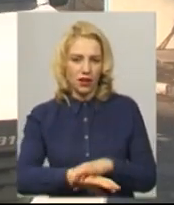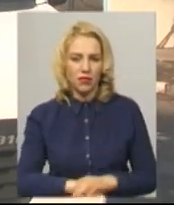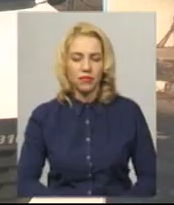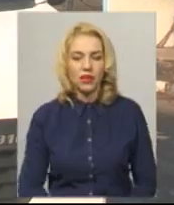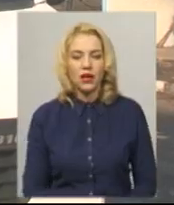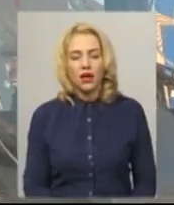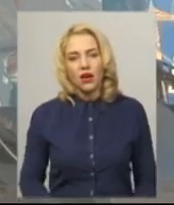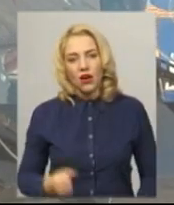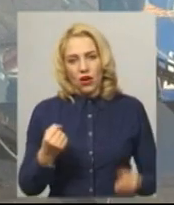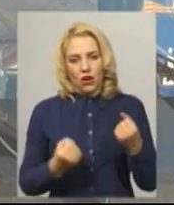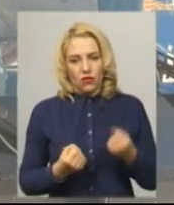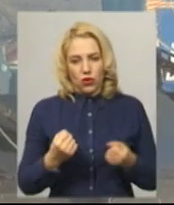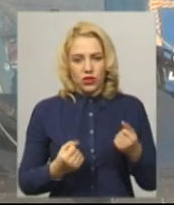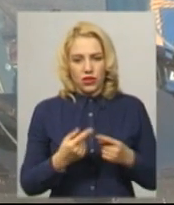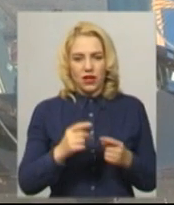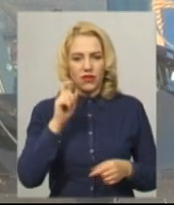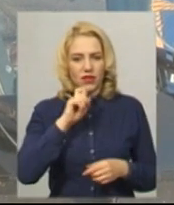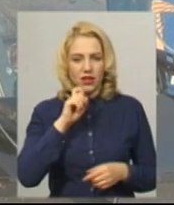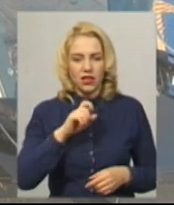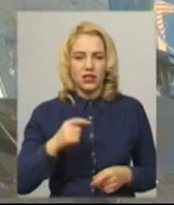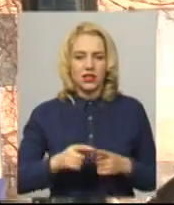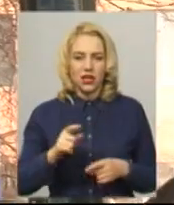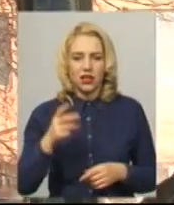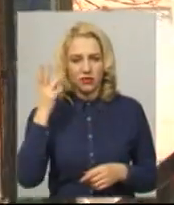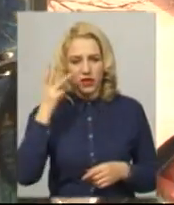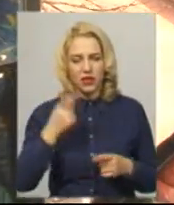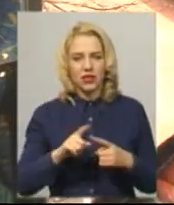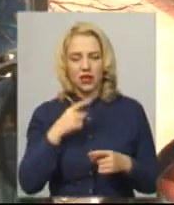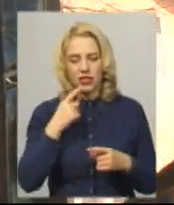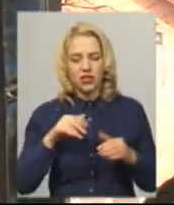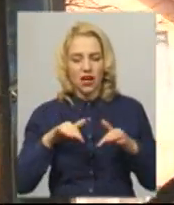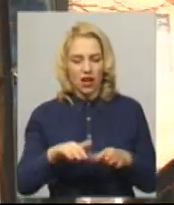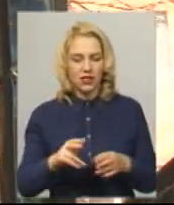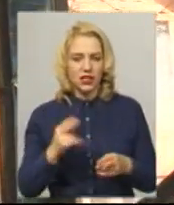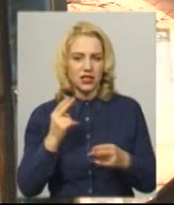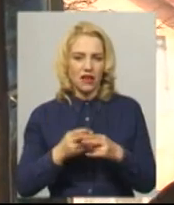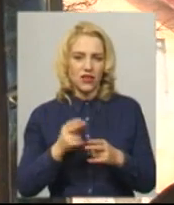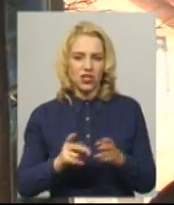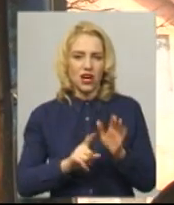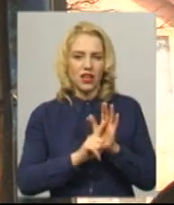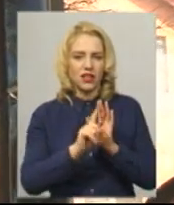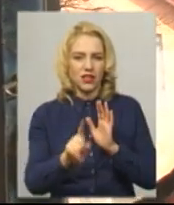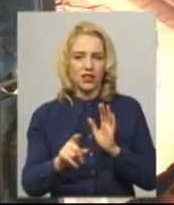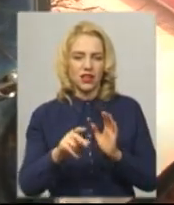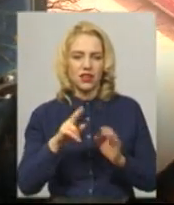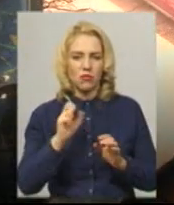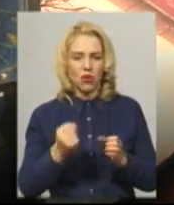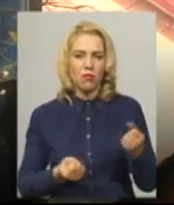міжобласного сполучення Хмельницький-Вінниця Володимир Буцвін каже, акція заважає їхати далі по маршруту. «Дуже заважає.